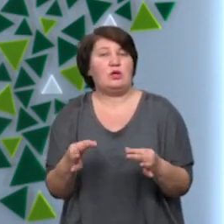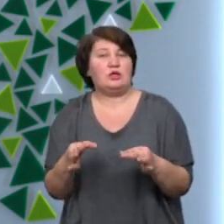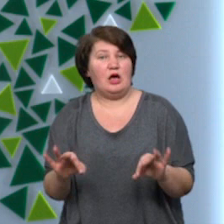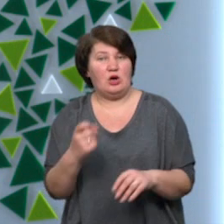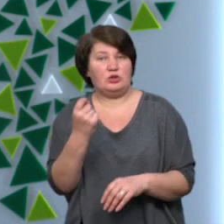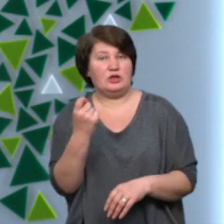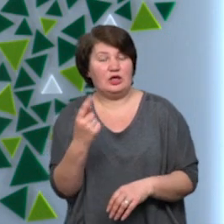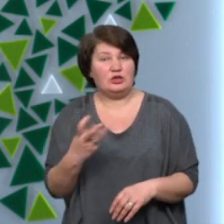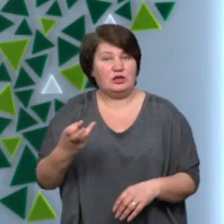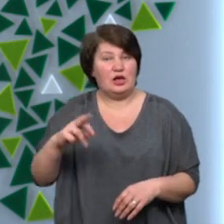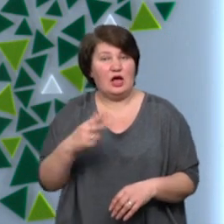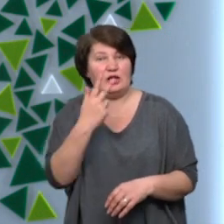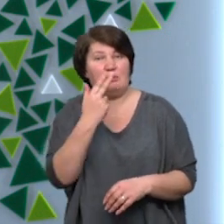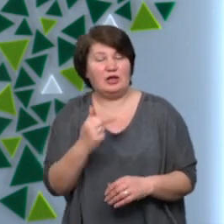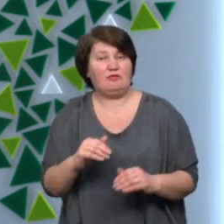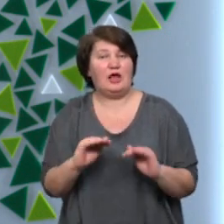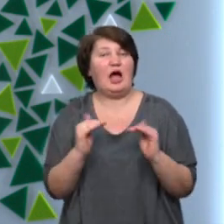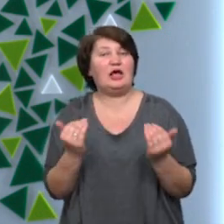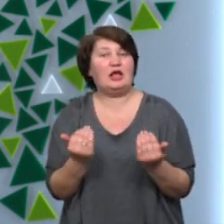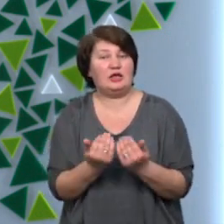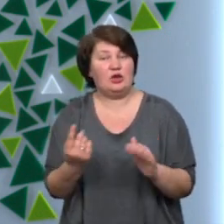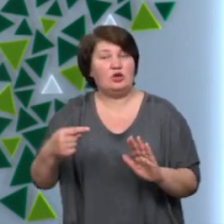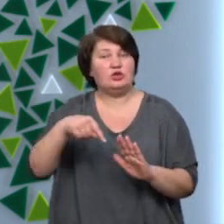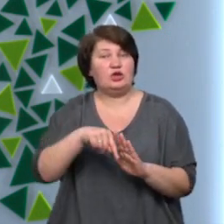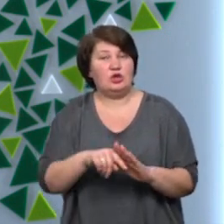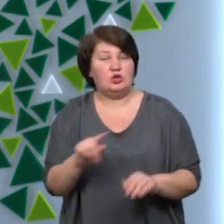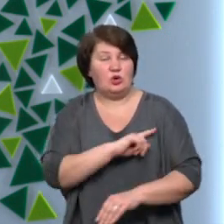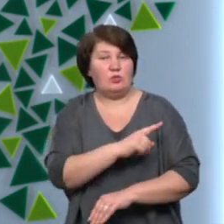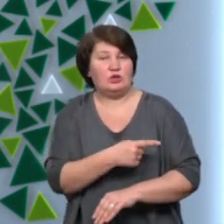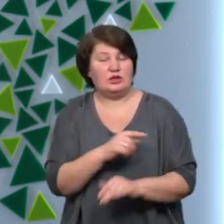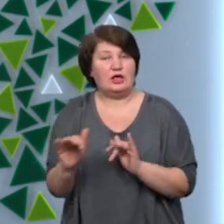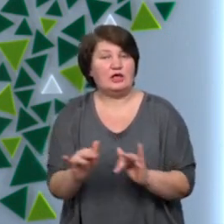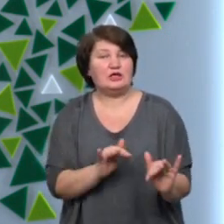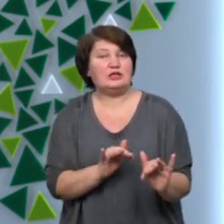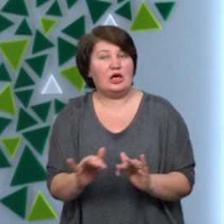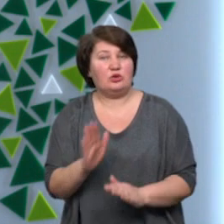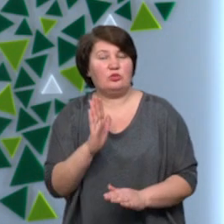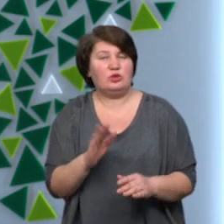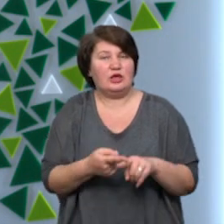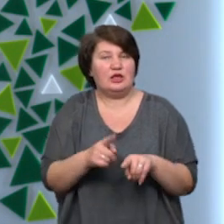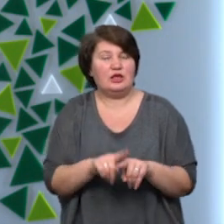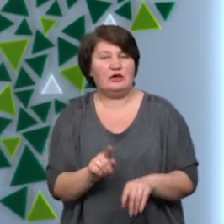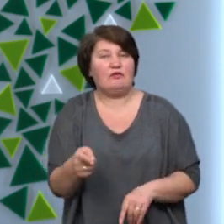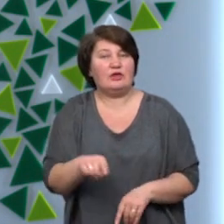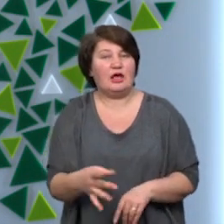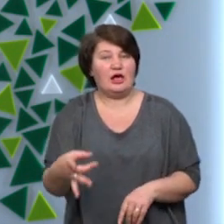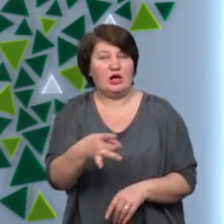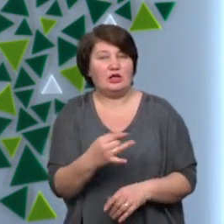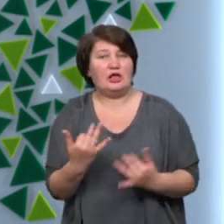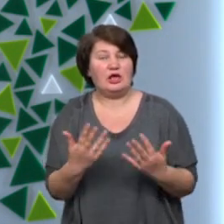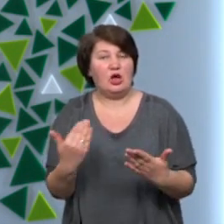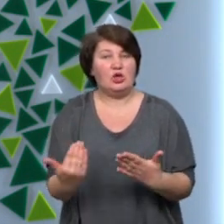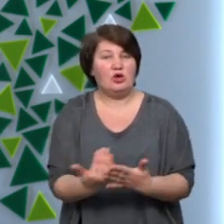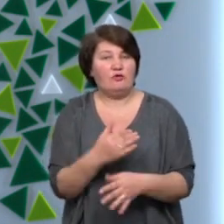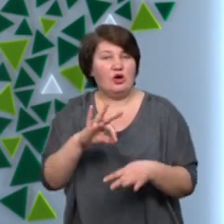званий адаптивний карантин. Це означає, що посилювати заходи по боротьбі з коронавірусом будуть лише в тих регіонах, де кількість нових хворих